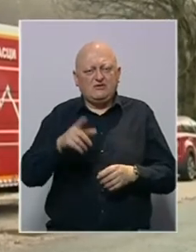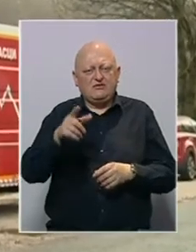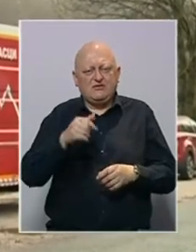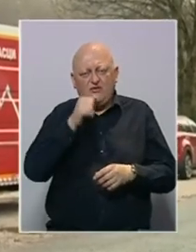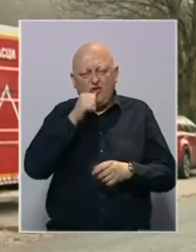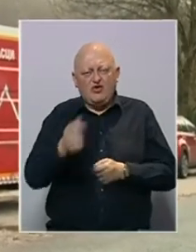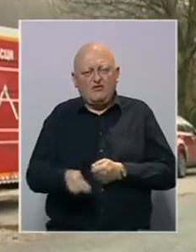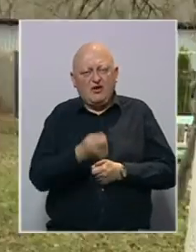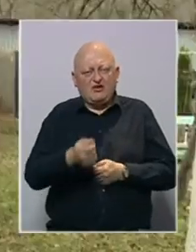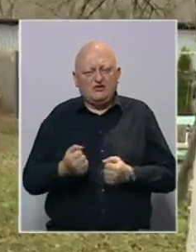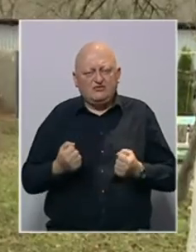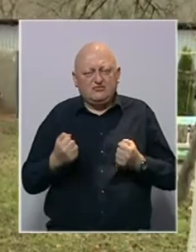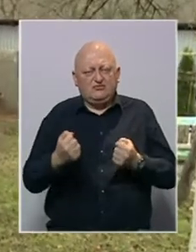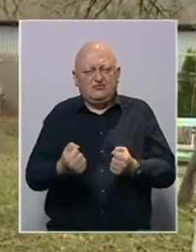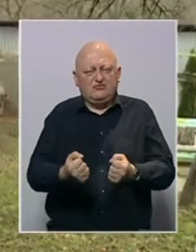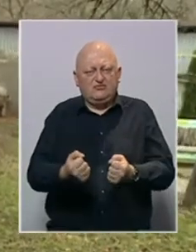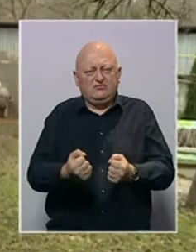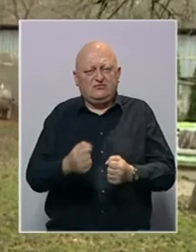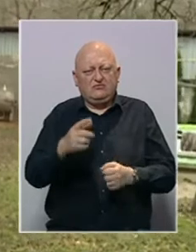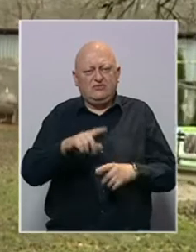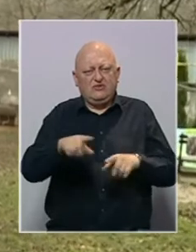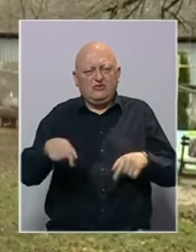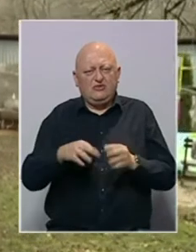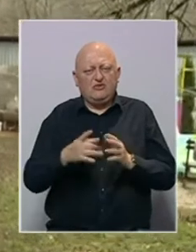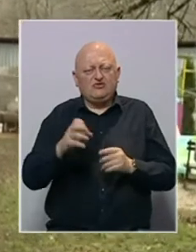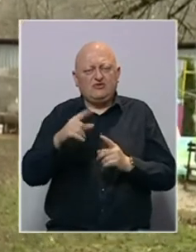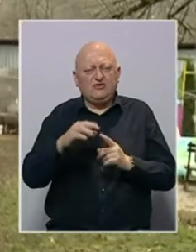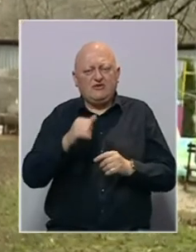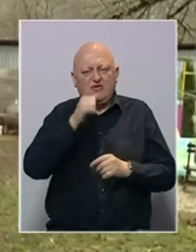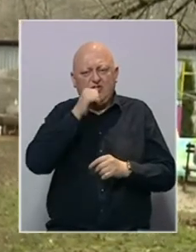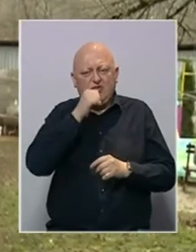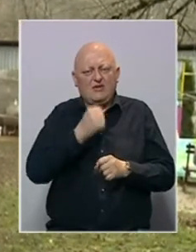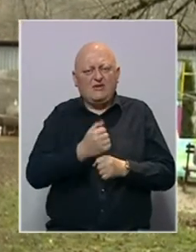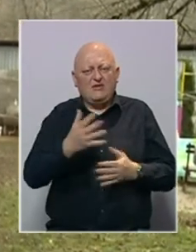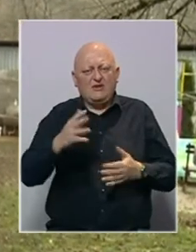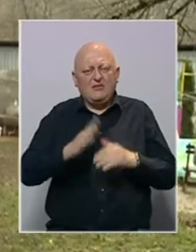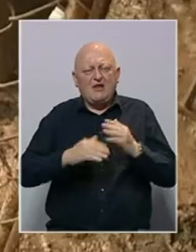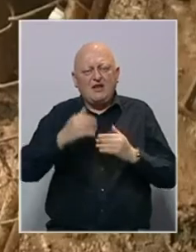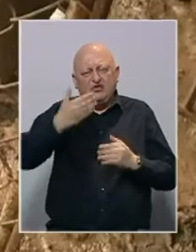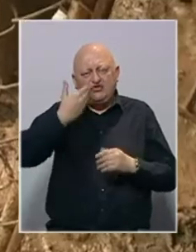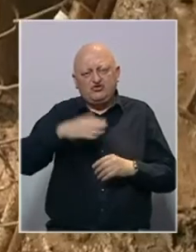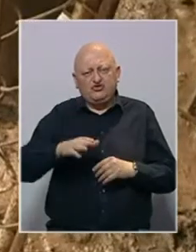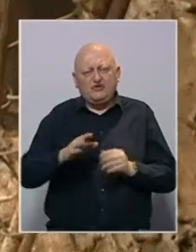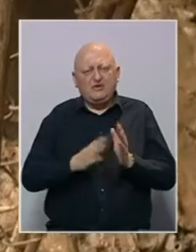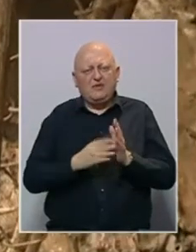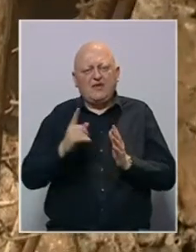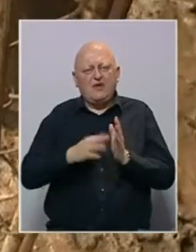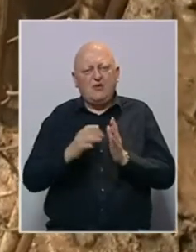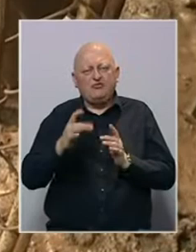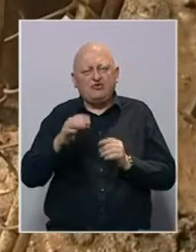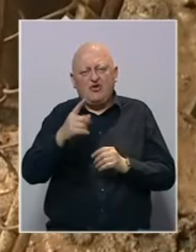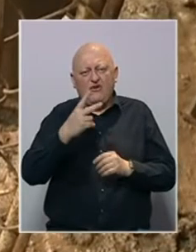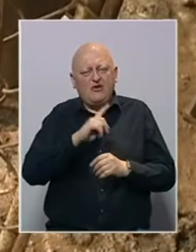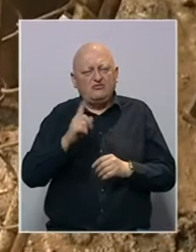dovoze vatrogasici iz Ternama. U dvorištu porodice Mišović iz Trnova voda je napravila veliku materialnu štetu. Milka i Momčilo kažu da